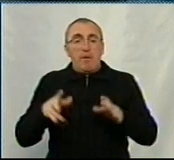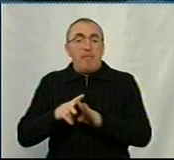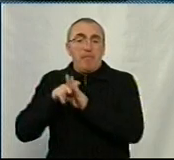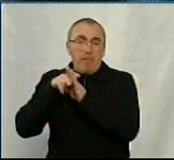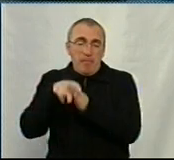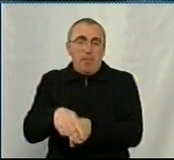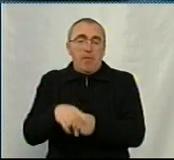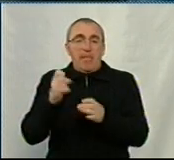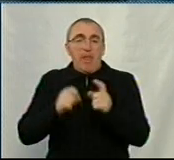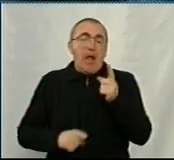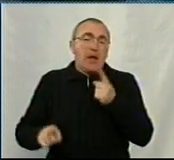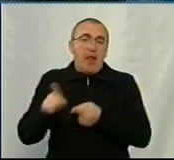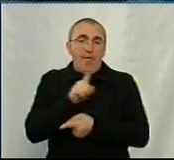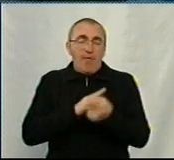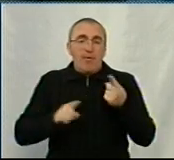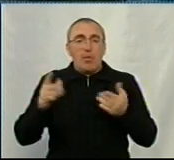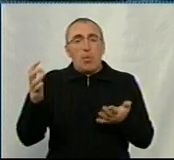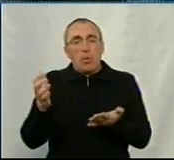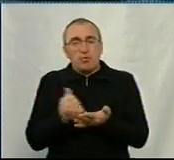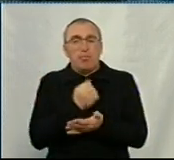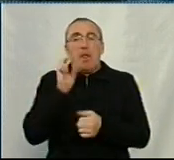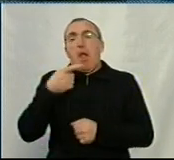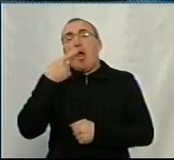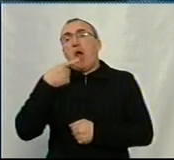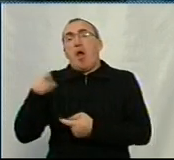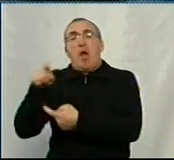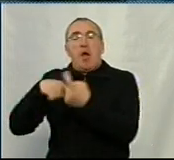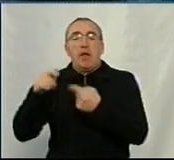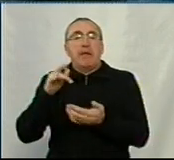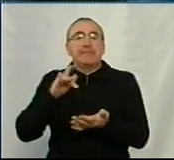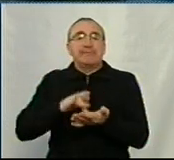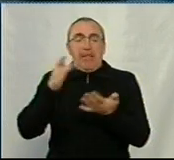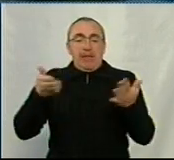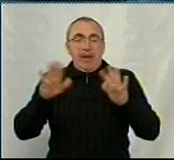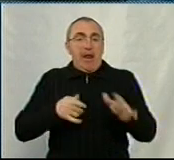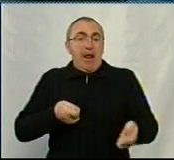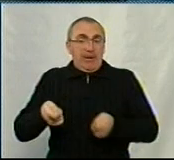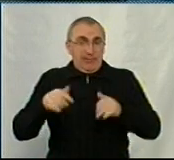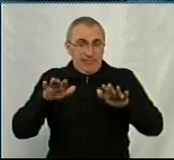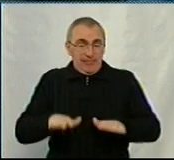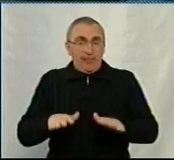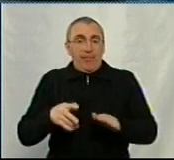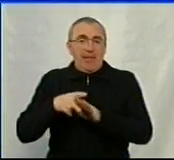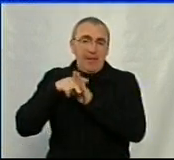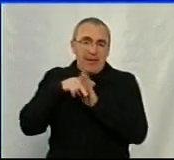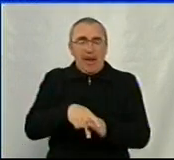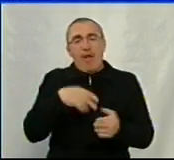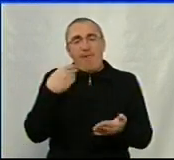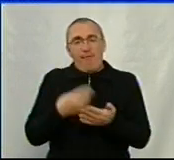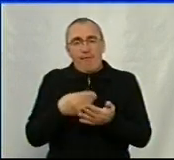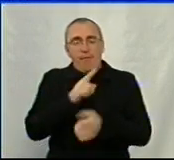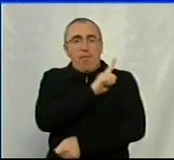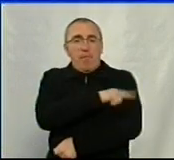не зважаючи на реформу найуспішнішу, як кажуть, по децентралізації. Все більше тягар фінансування